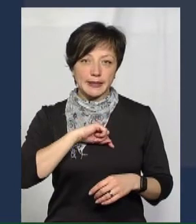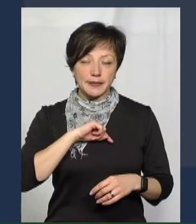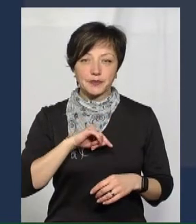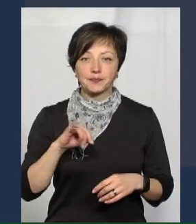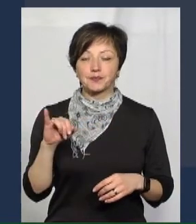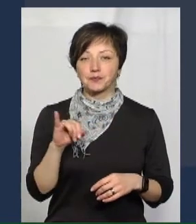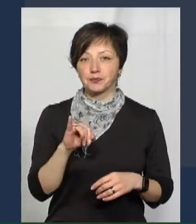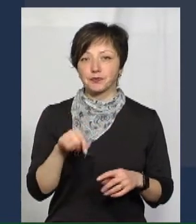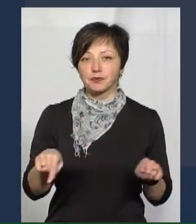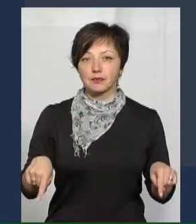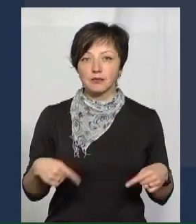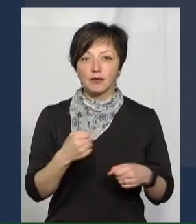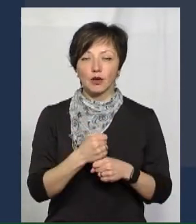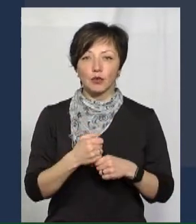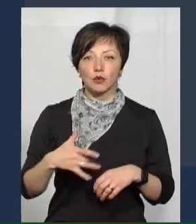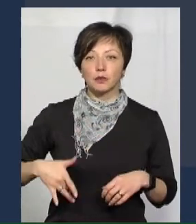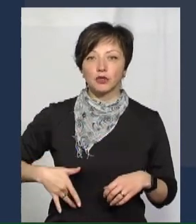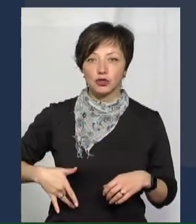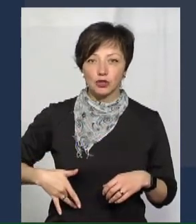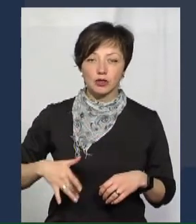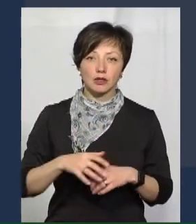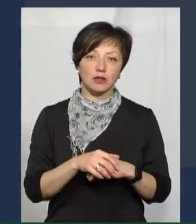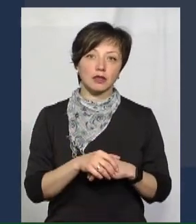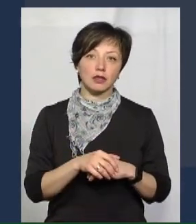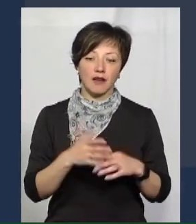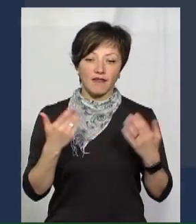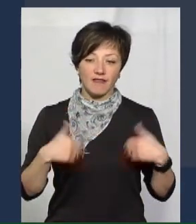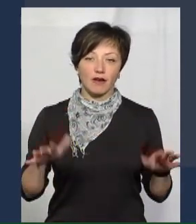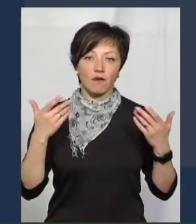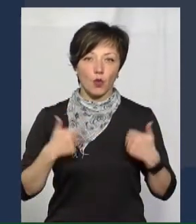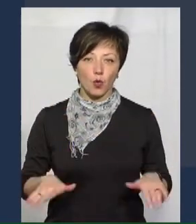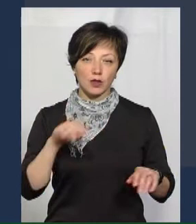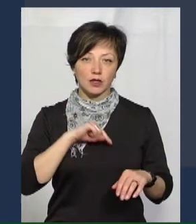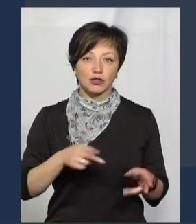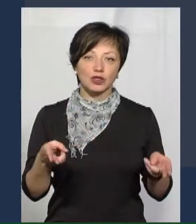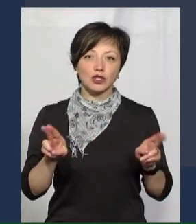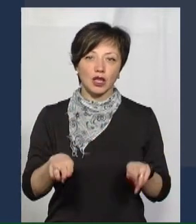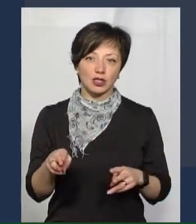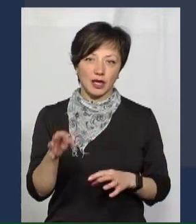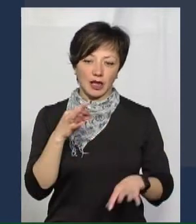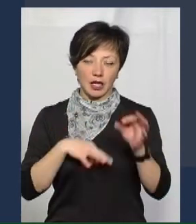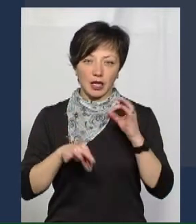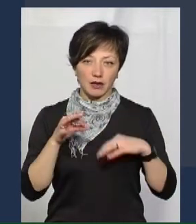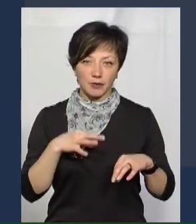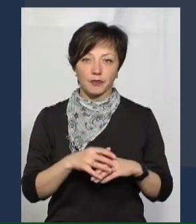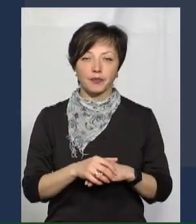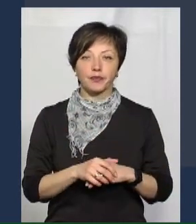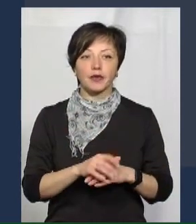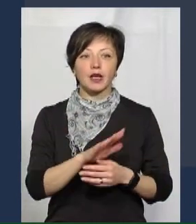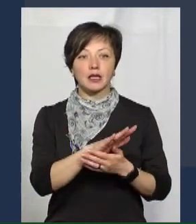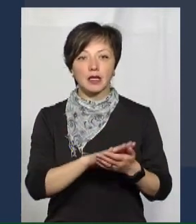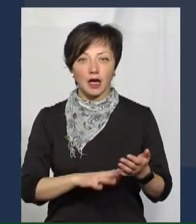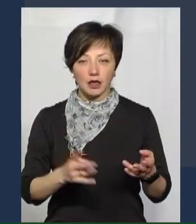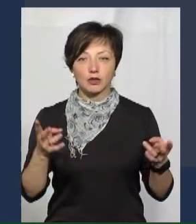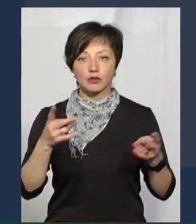відновлюють роботу печінки, виводять з організму залишки антибіотиків. Далі зрозуміло, що буде